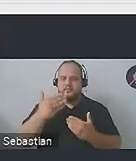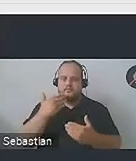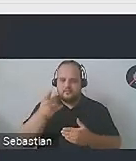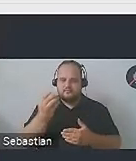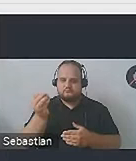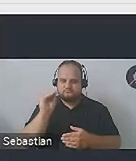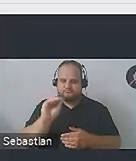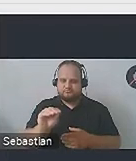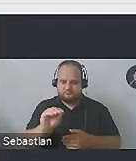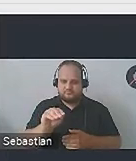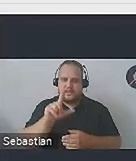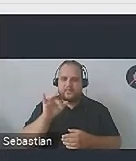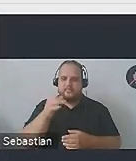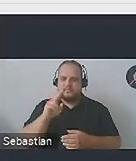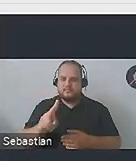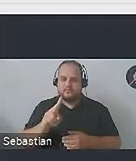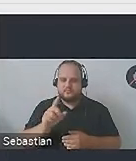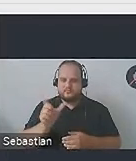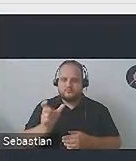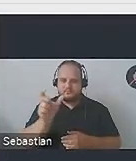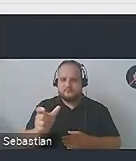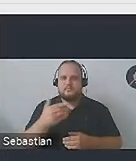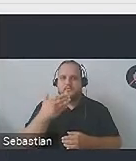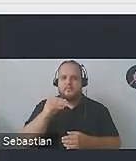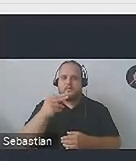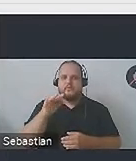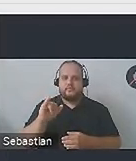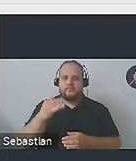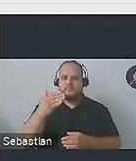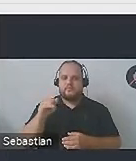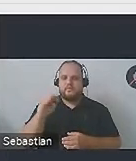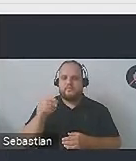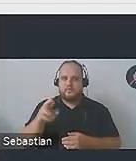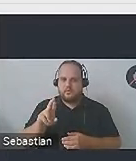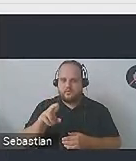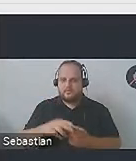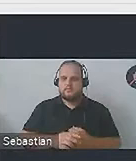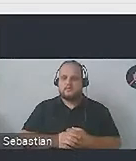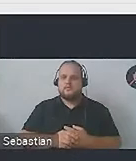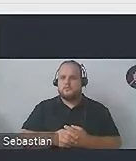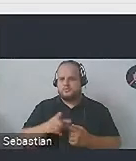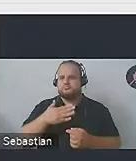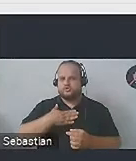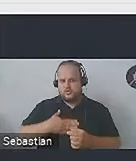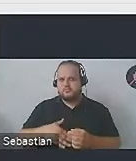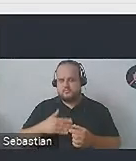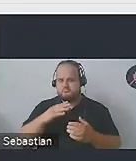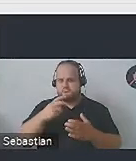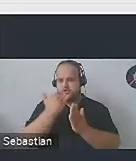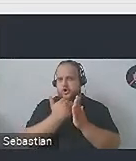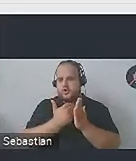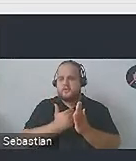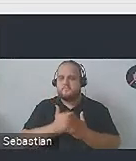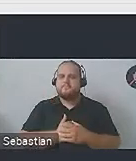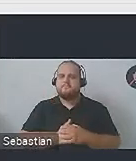Wrzuciłam Wam linka do tak zwanego Mentimeter. Mentimeter to jest bardzo przyjemne narzędzie, za